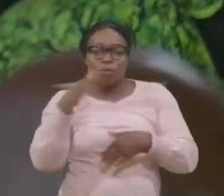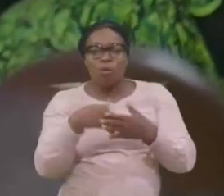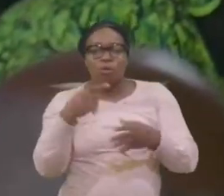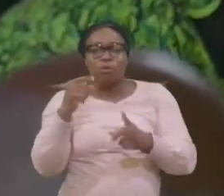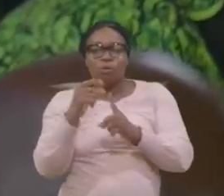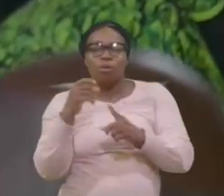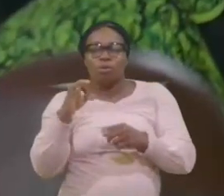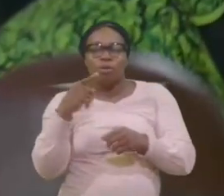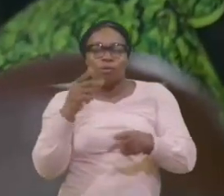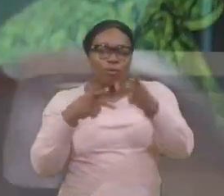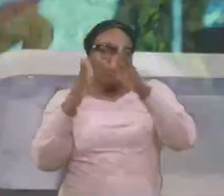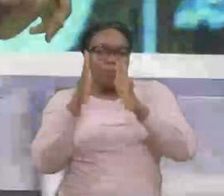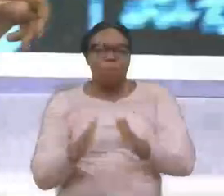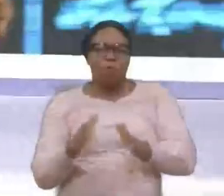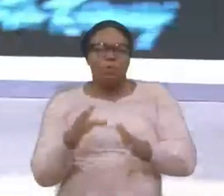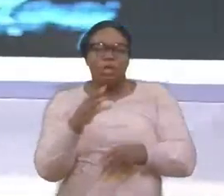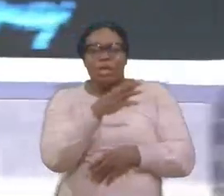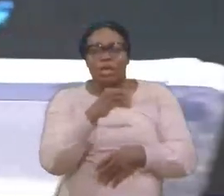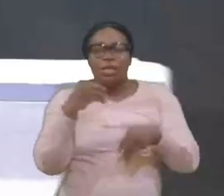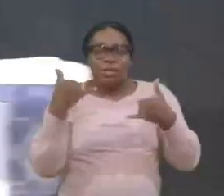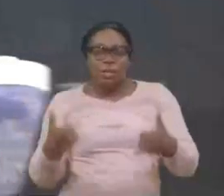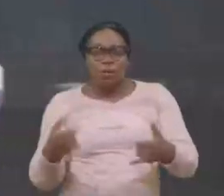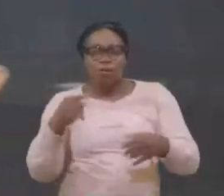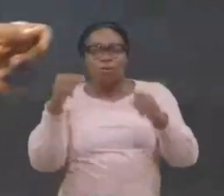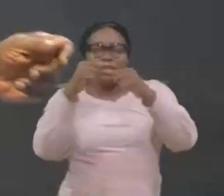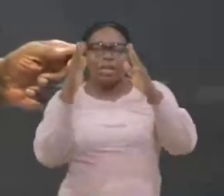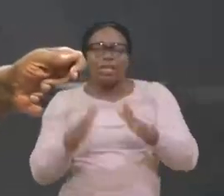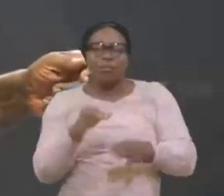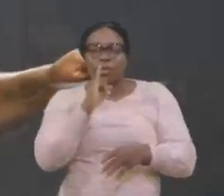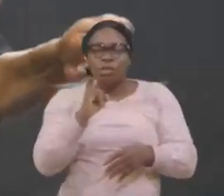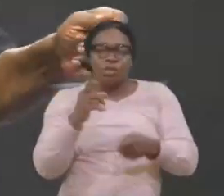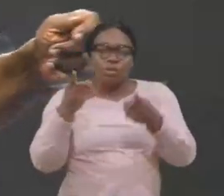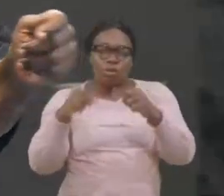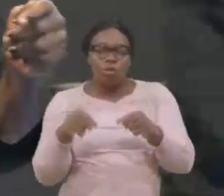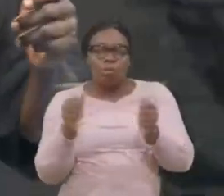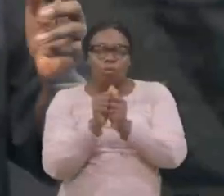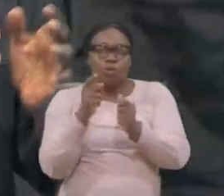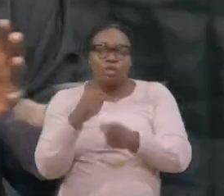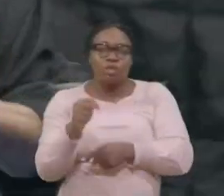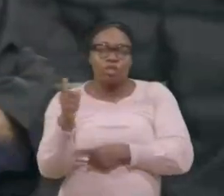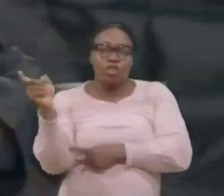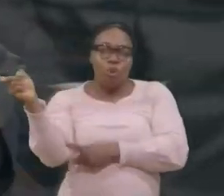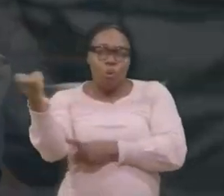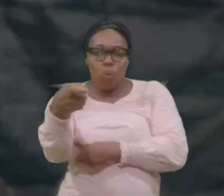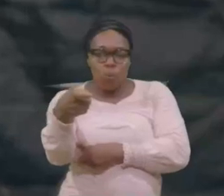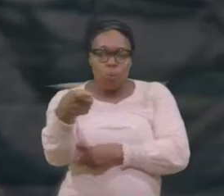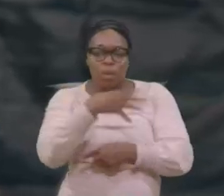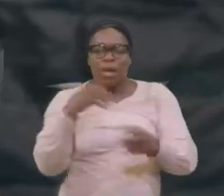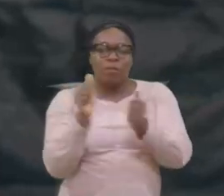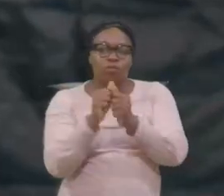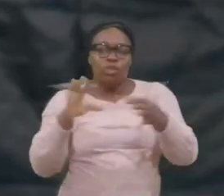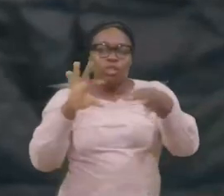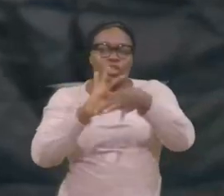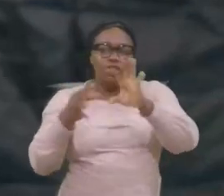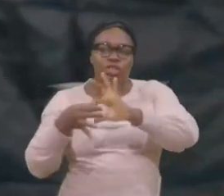prophètes, Maintenant, L'ennemi, Vient avec, Les chaînes, Dépines,